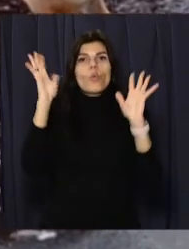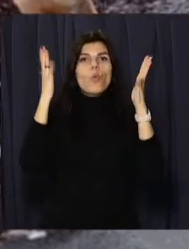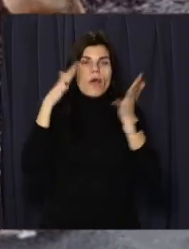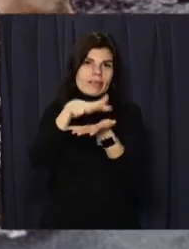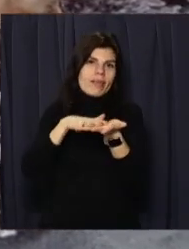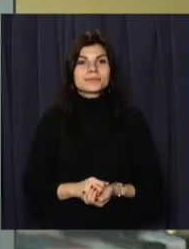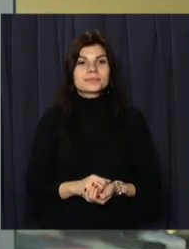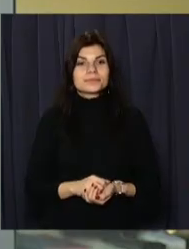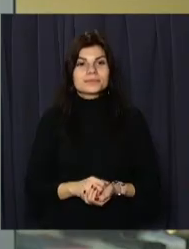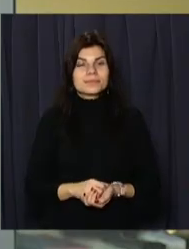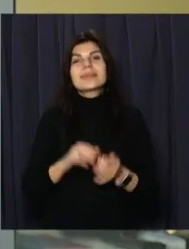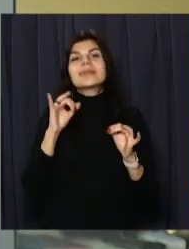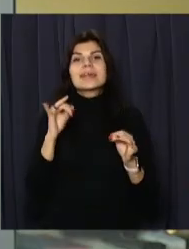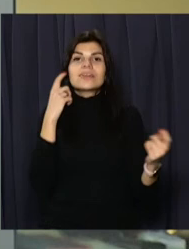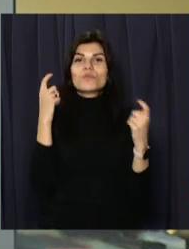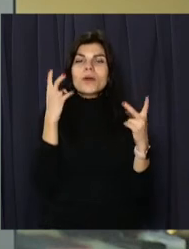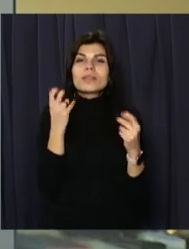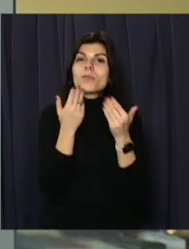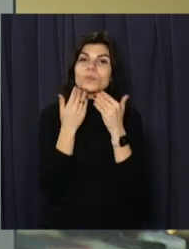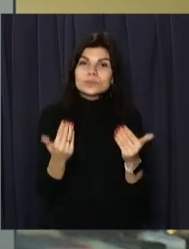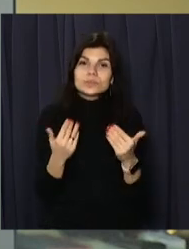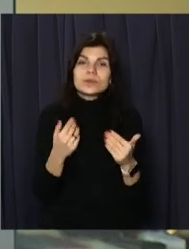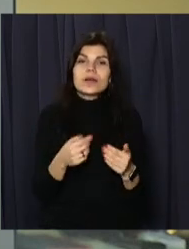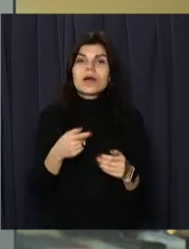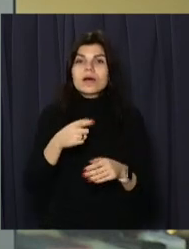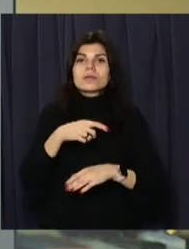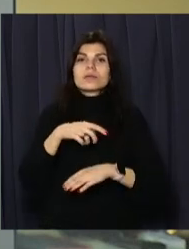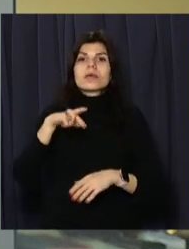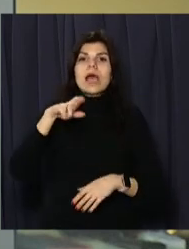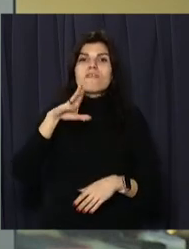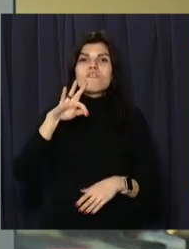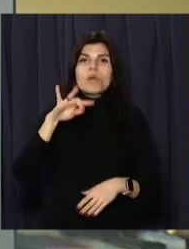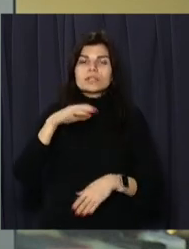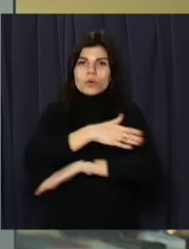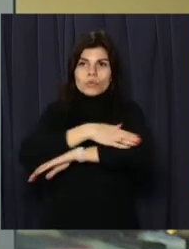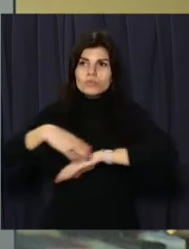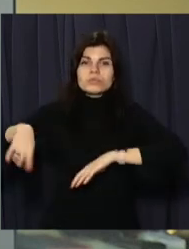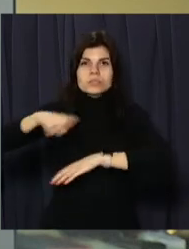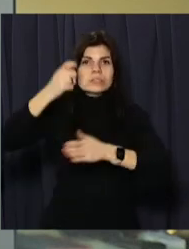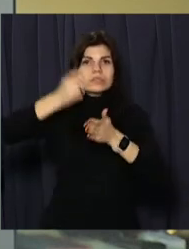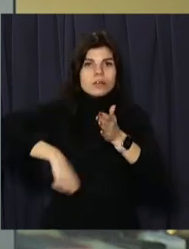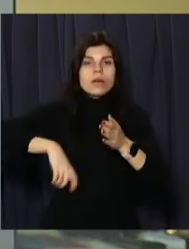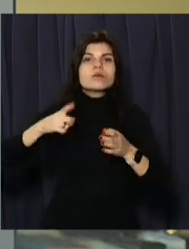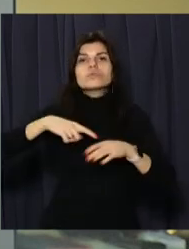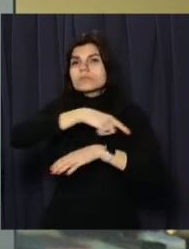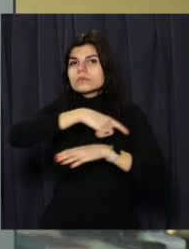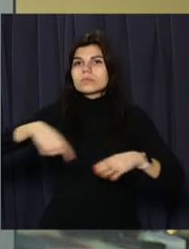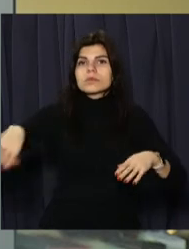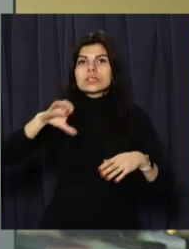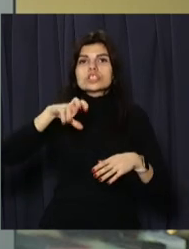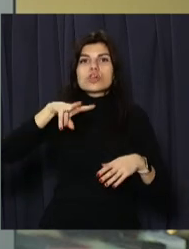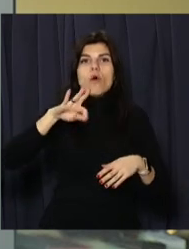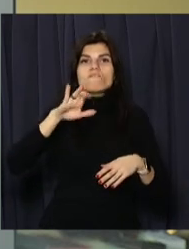далі. І інформація наостанок. Перекриття проспекту Яворницького продовжиться, а саме ділянка від вулиці